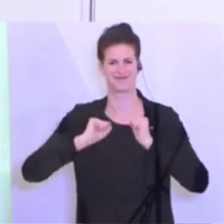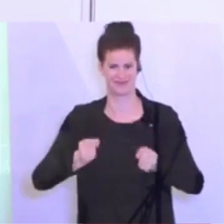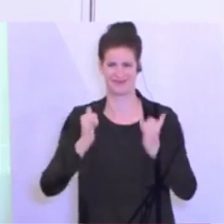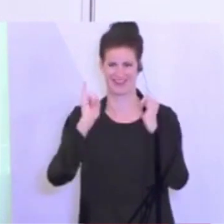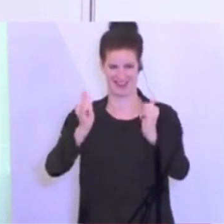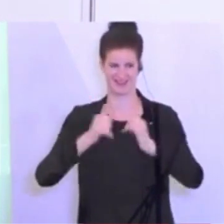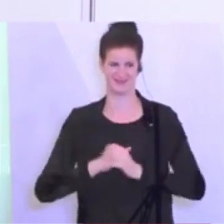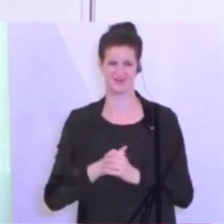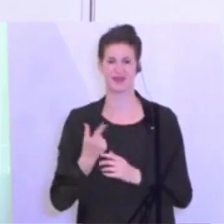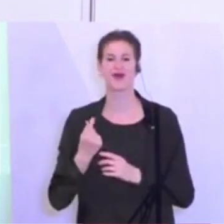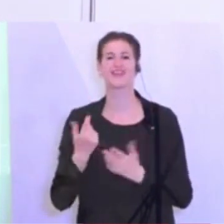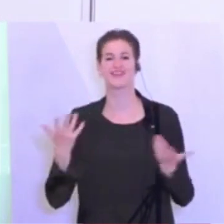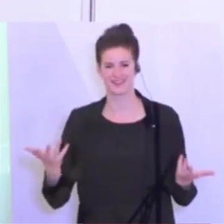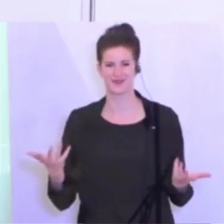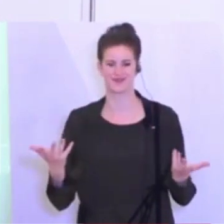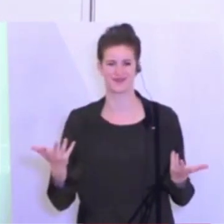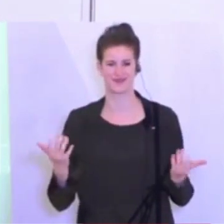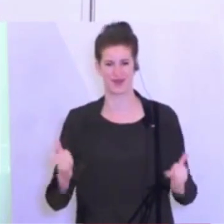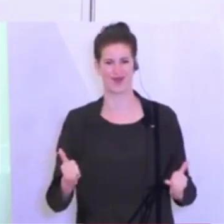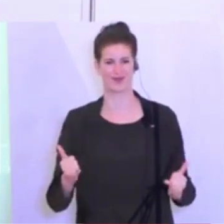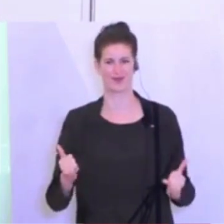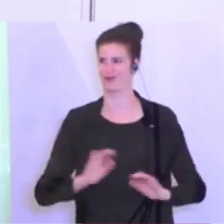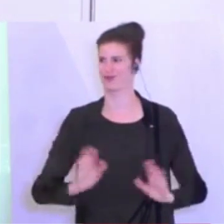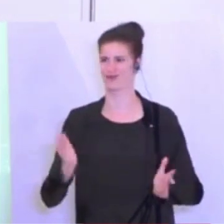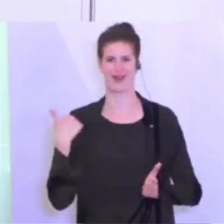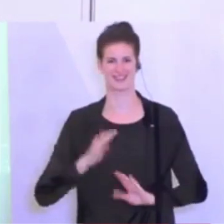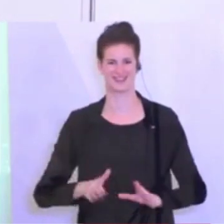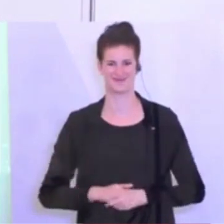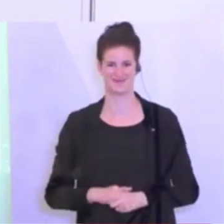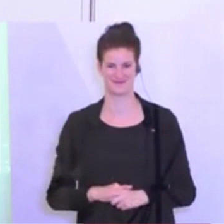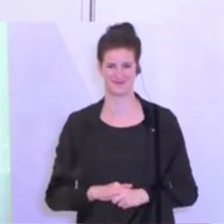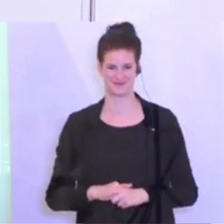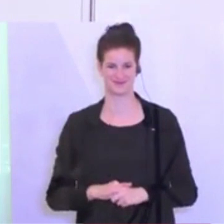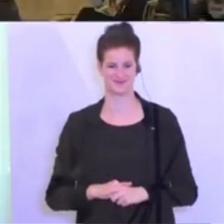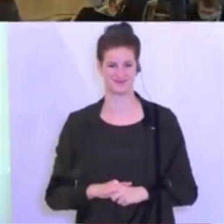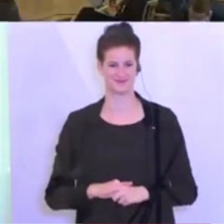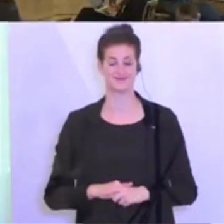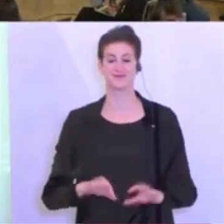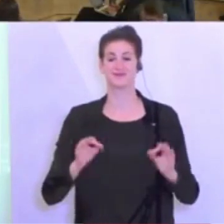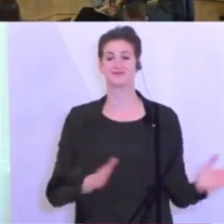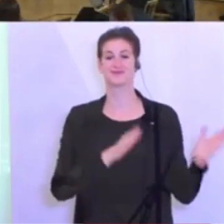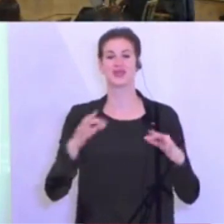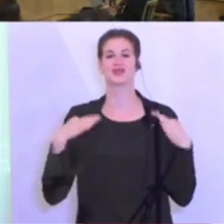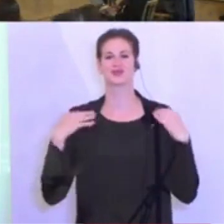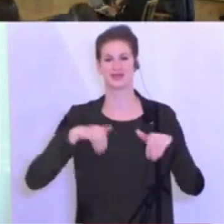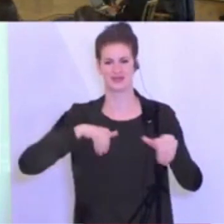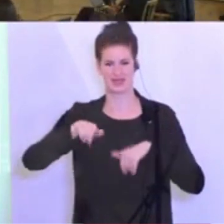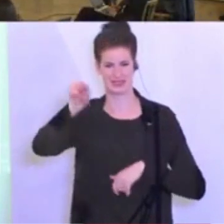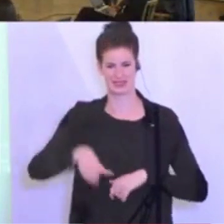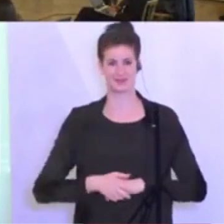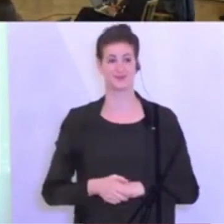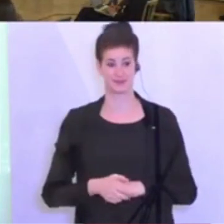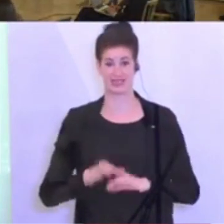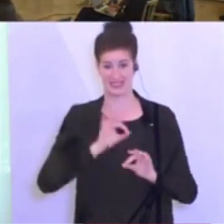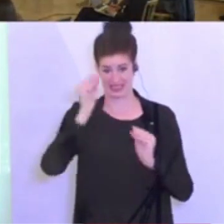weitermachen. In diesem Sinne, das war's schon. Vielen Dank, Herr Vizekanzler. Herr Gesundheitsminister, bitteschön. Ja, meine